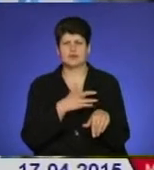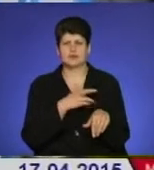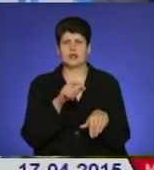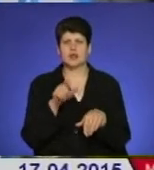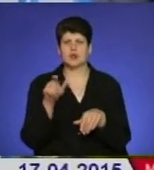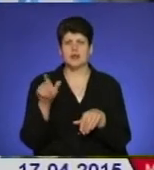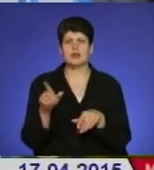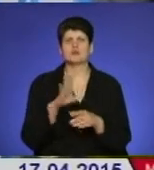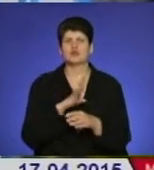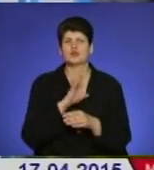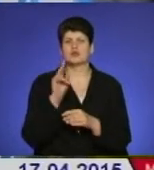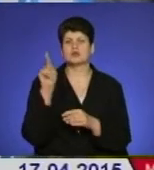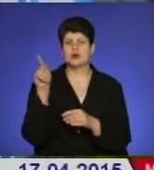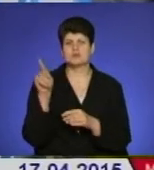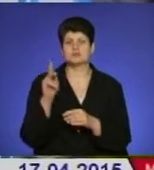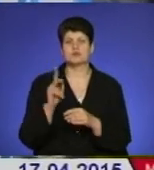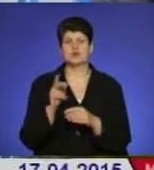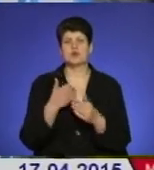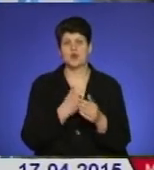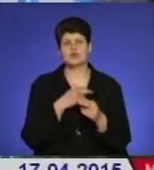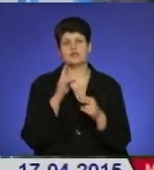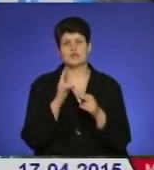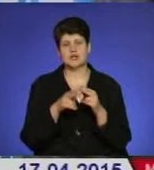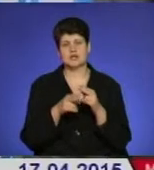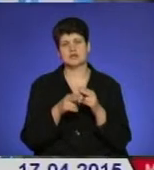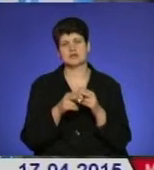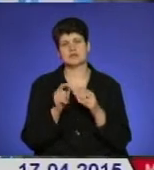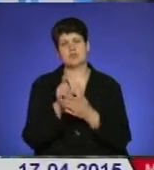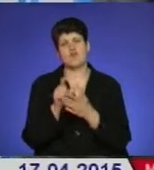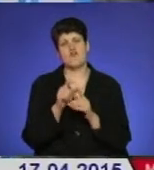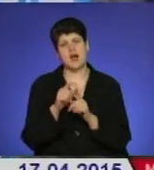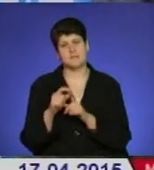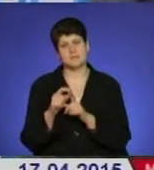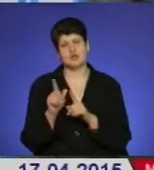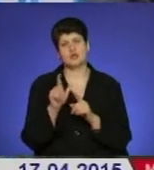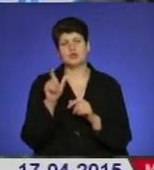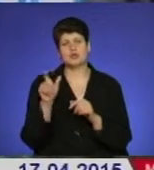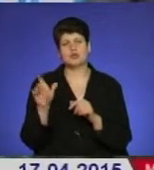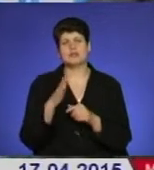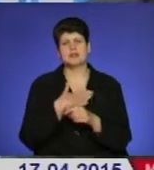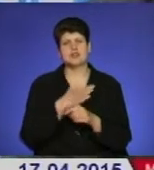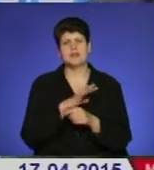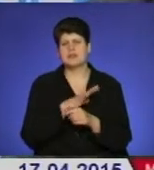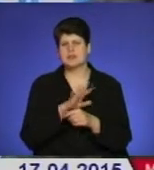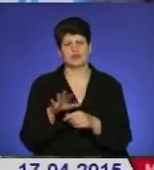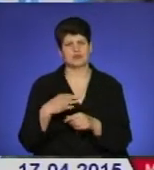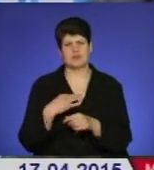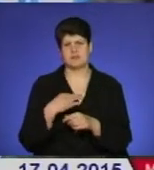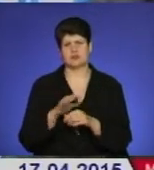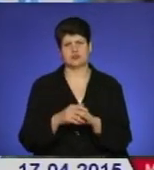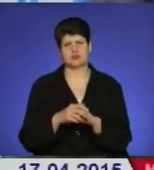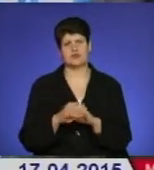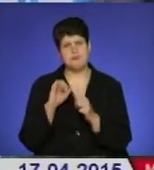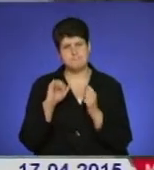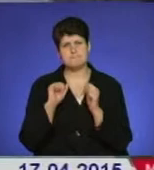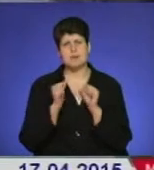були, відчула тих людей, які там є. Ну і хочу закінчити останніми такими своїми словами, щоб люди наші не були байдужі, щоб ми